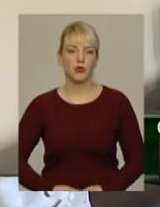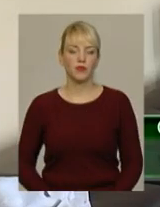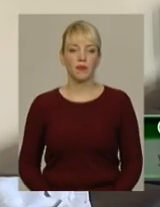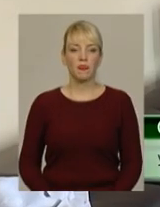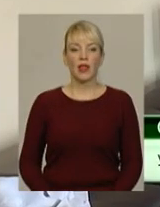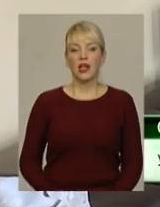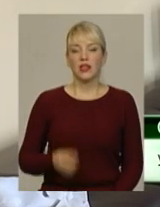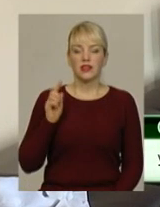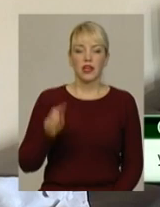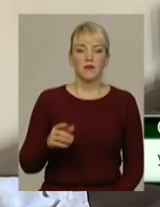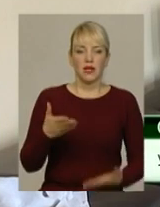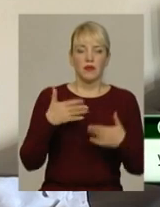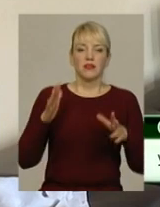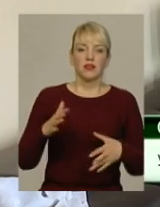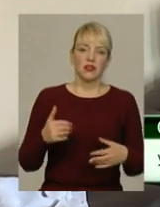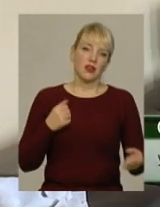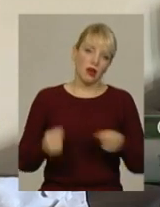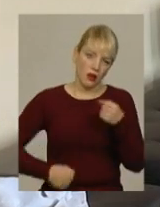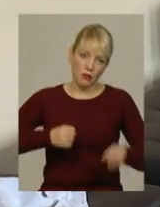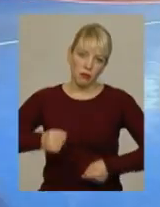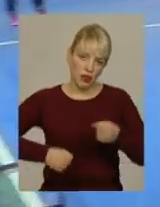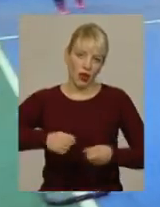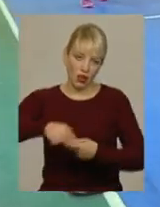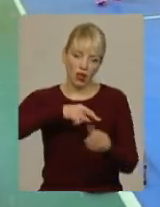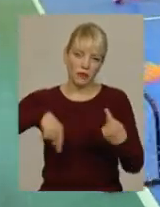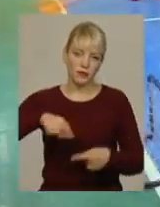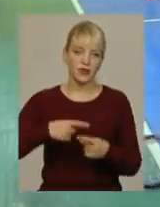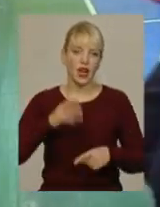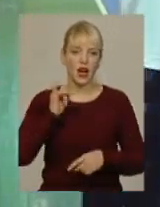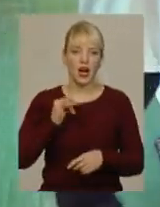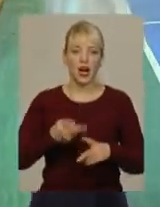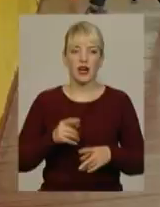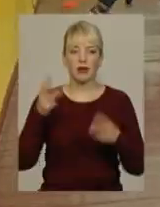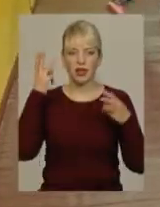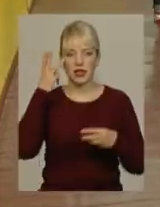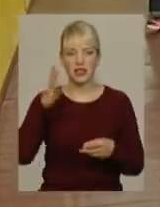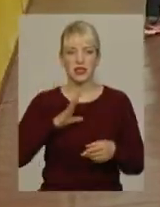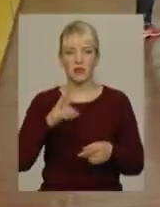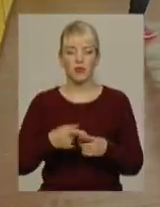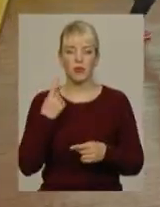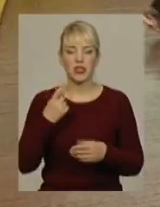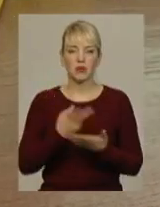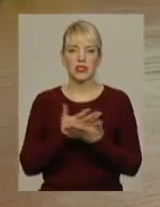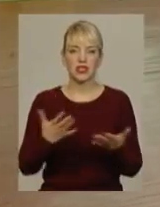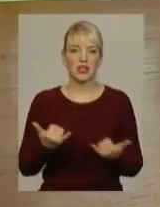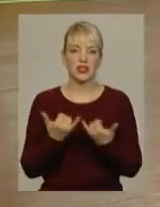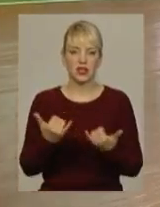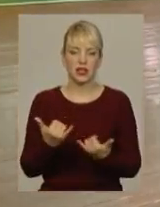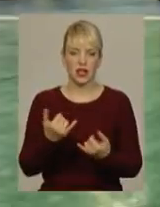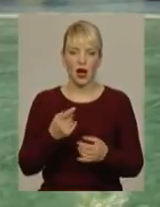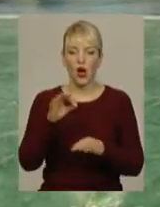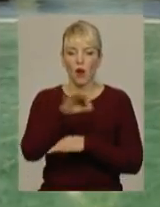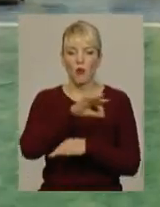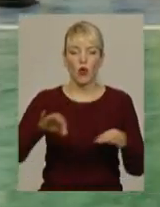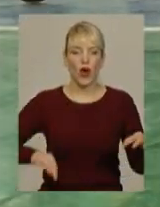Там ми тільки розминаємося і бігаємо естафети. Хмельницький обрали першим містом для презентації проєкту. Школи, які доєднаються до